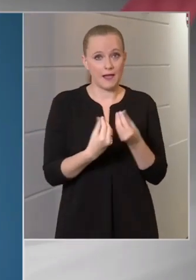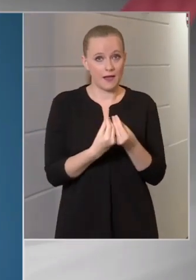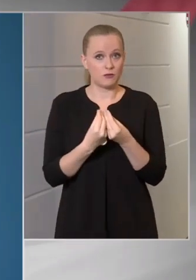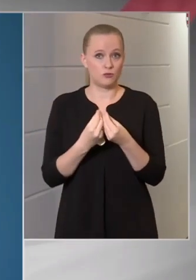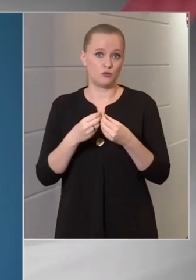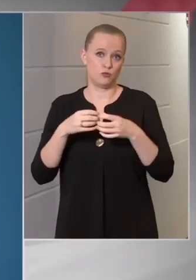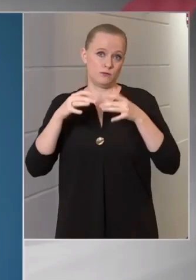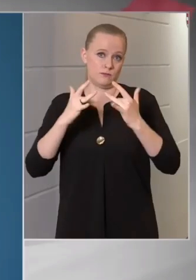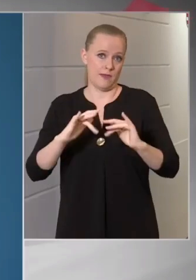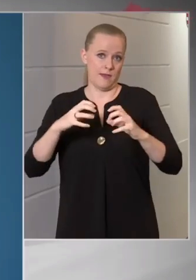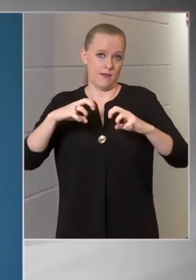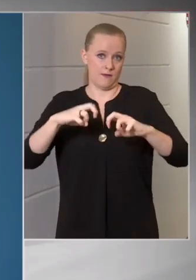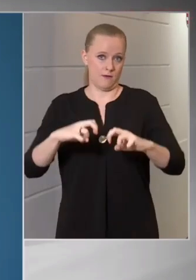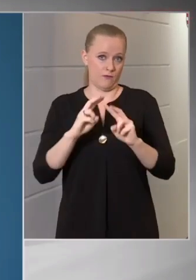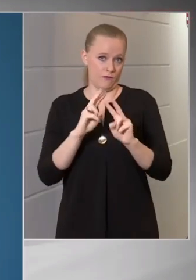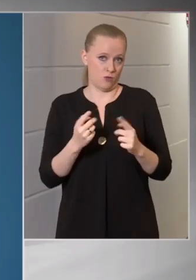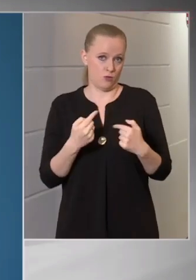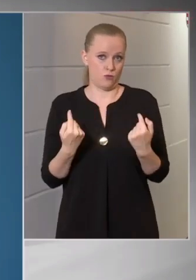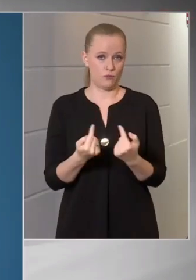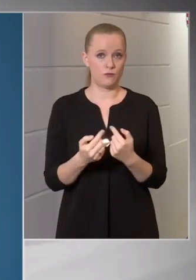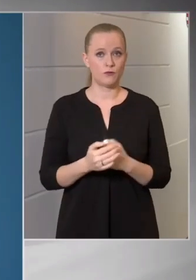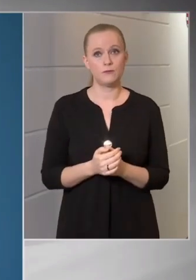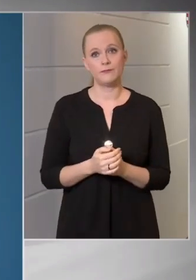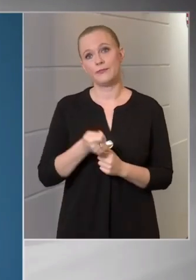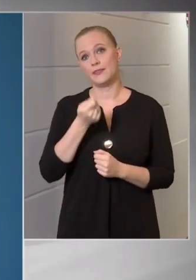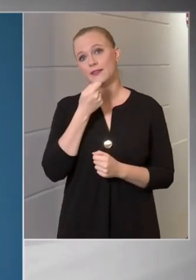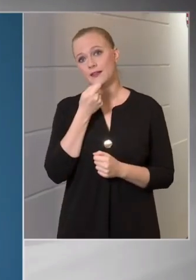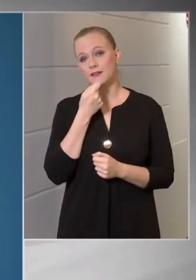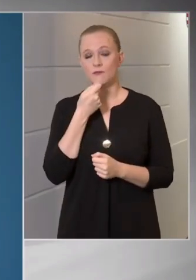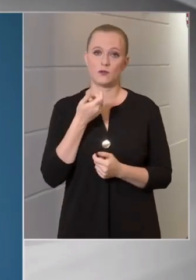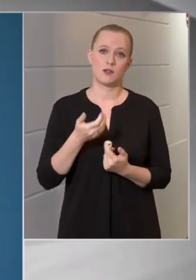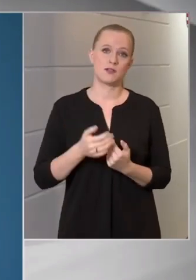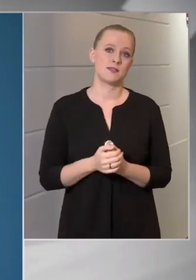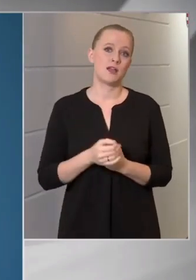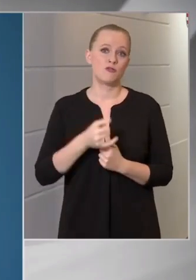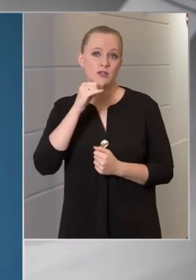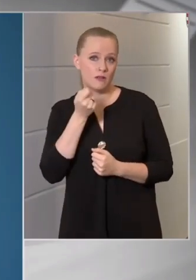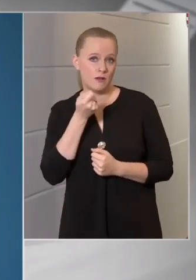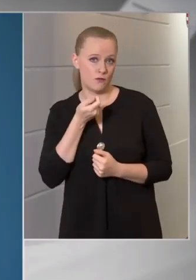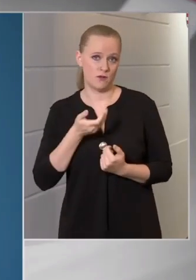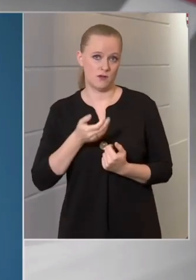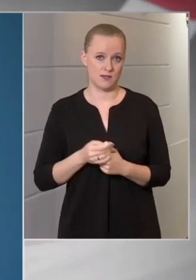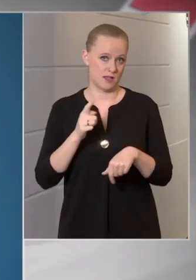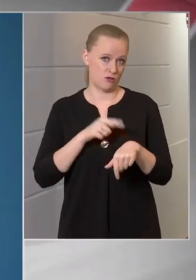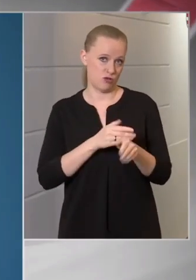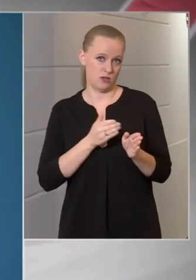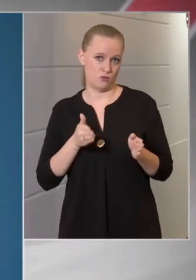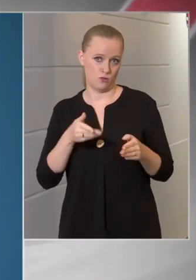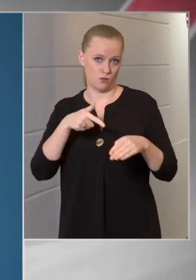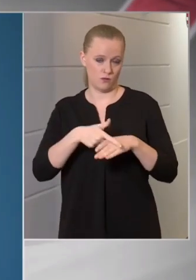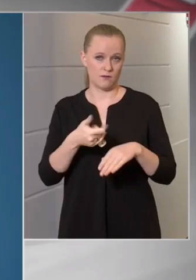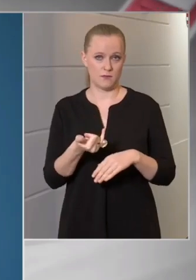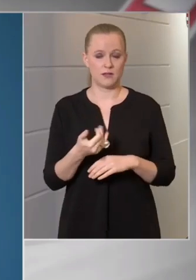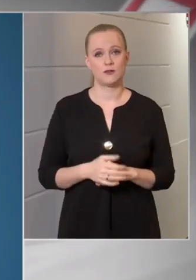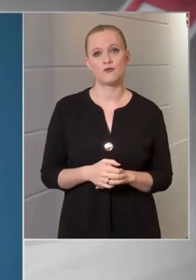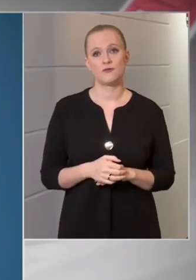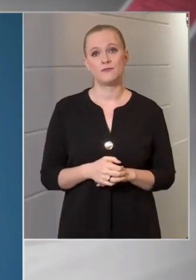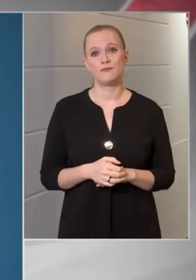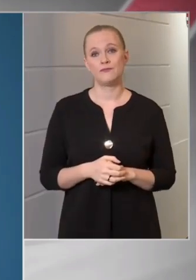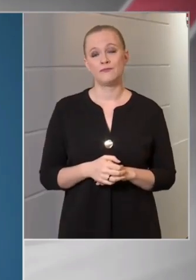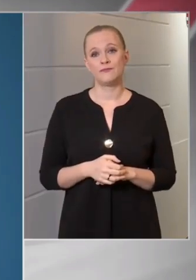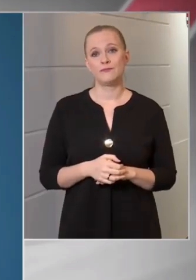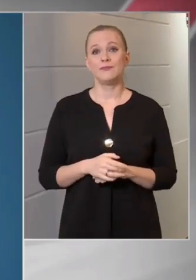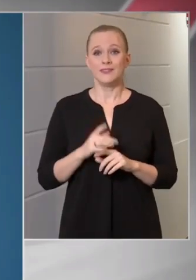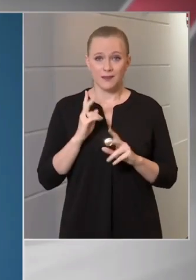tartózkodunk egy ételfogyasztás, italfogyasztás idejére. De bizony fel kell tenni